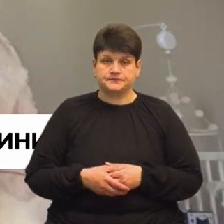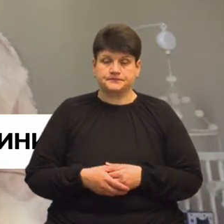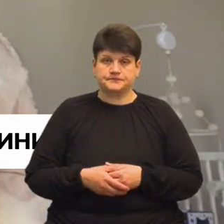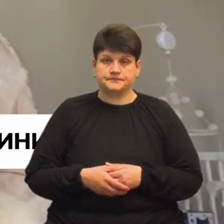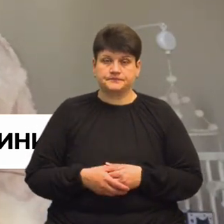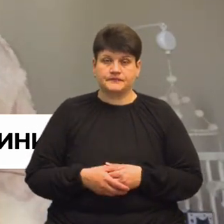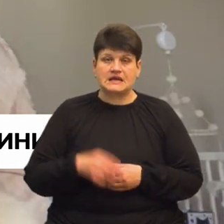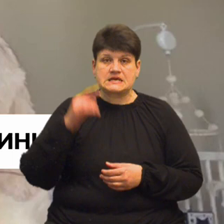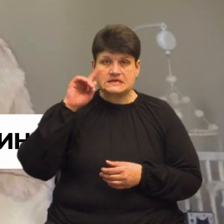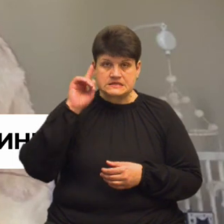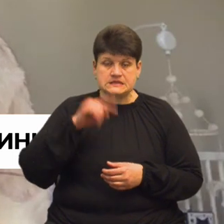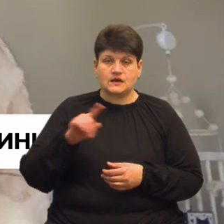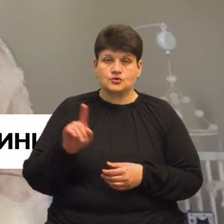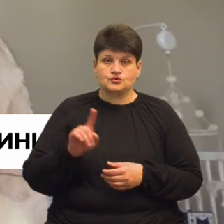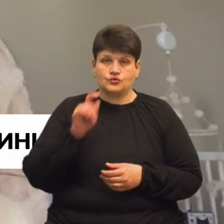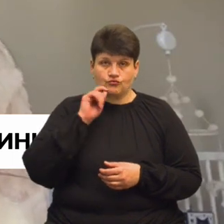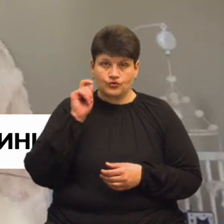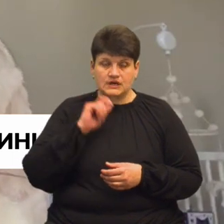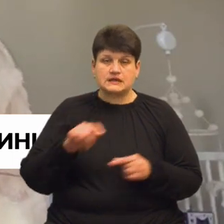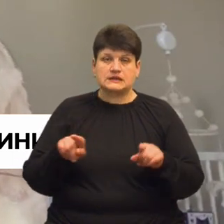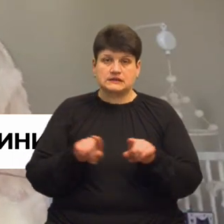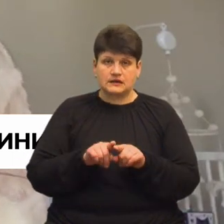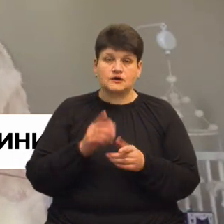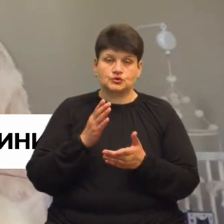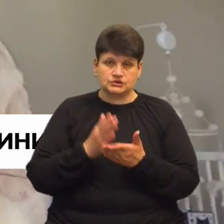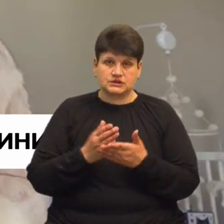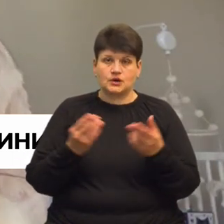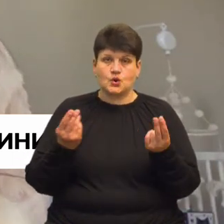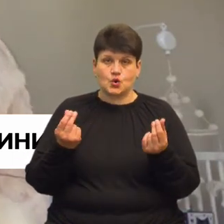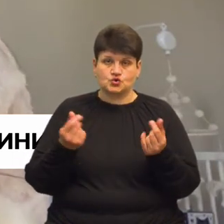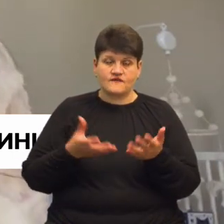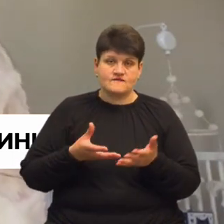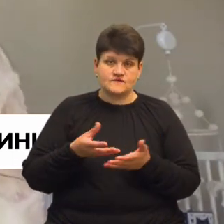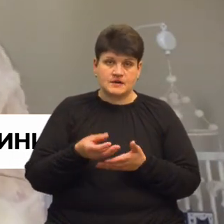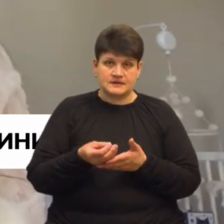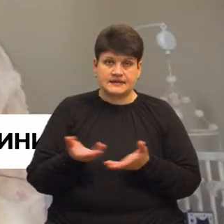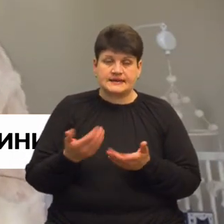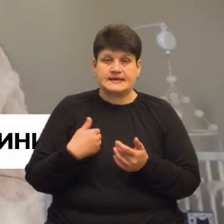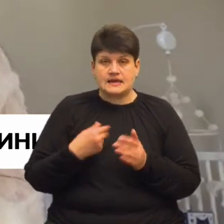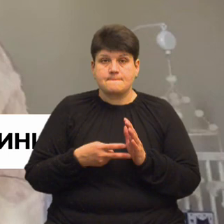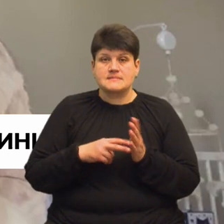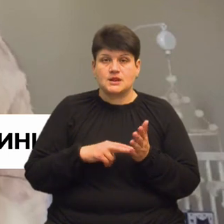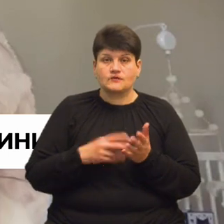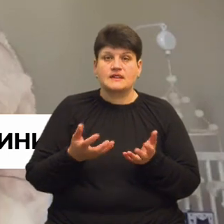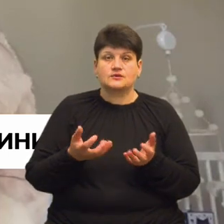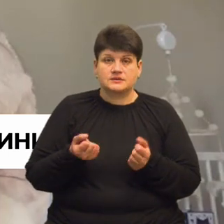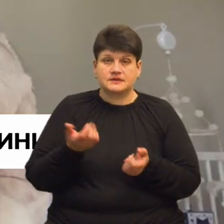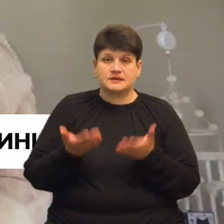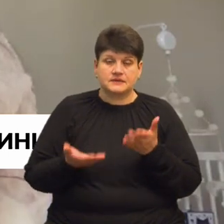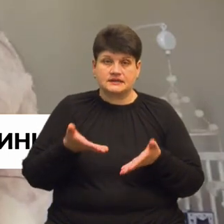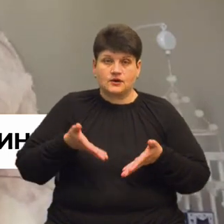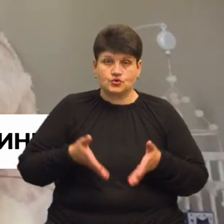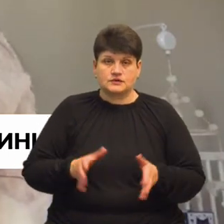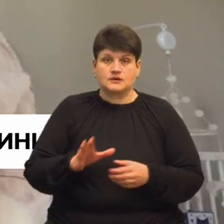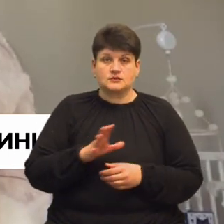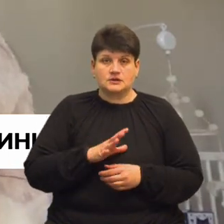Знаю, що в Україні також є грошові виплати, які я планувала отримувати, якщо б народжувала в Україні.